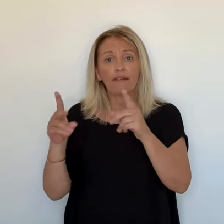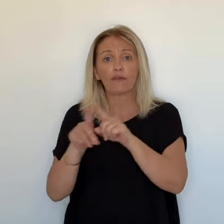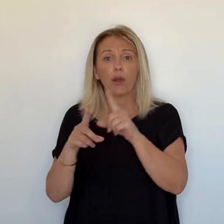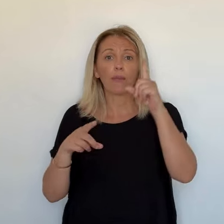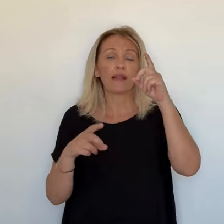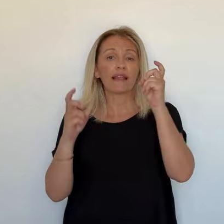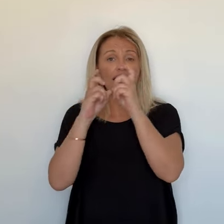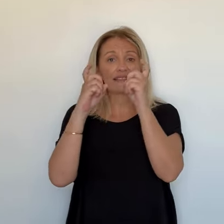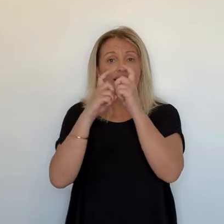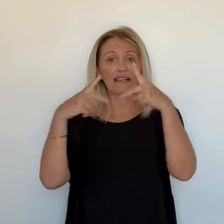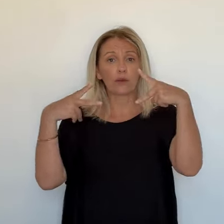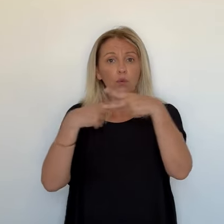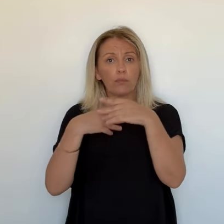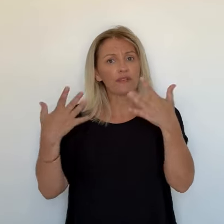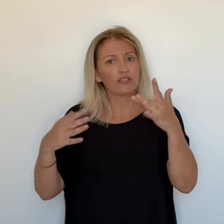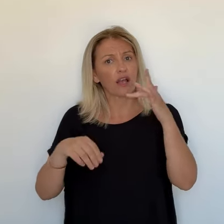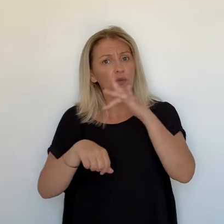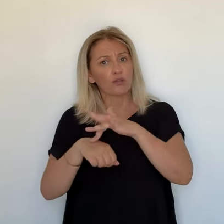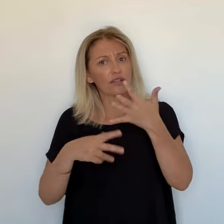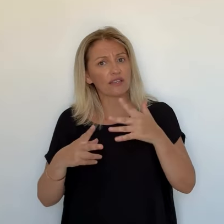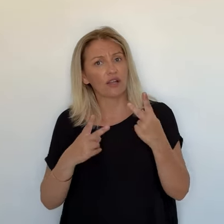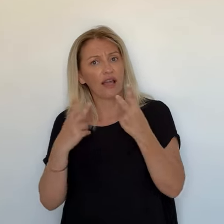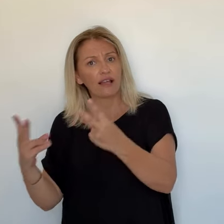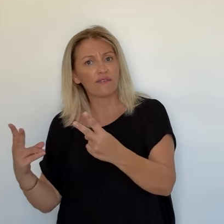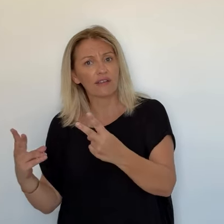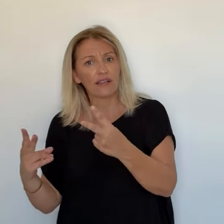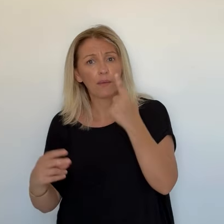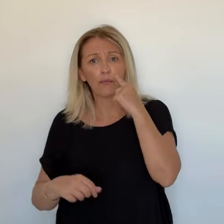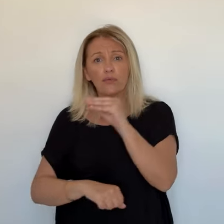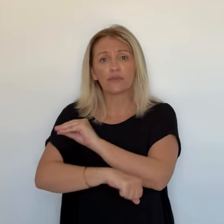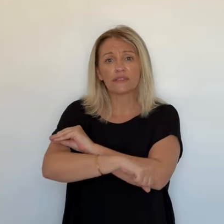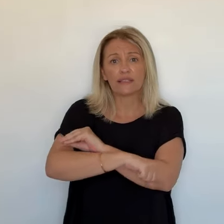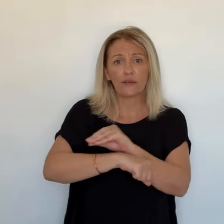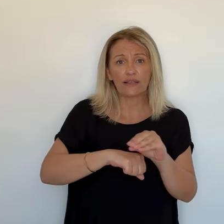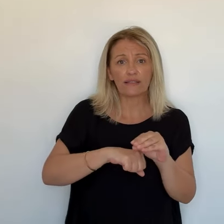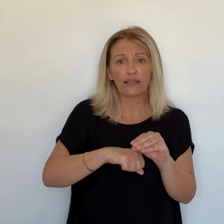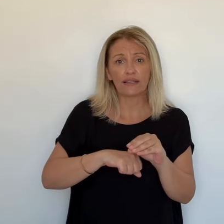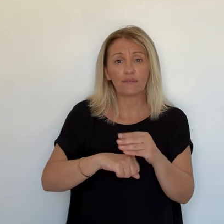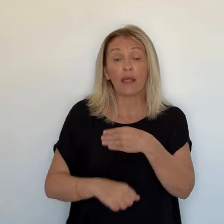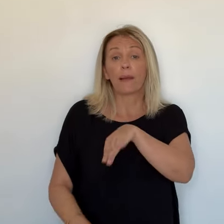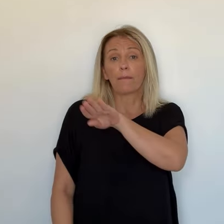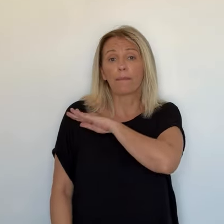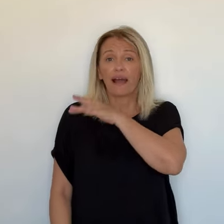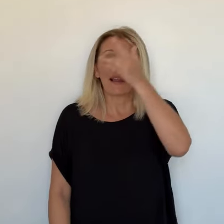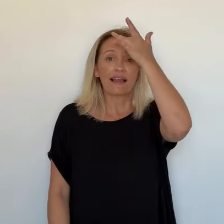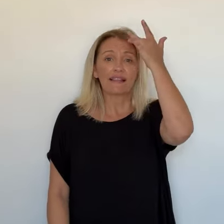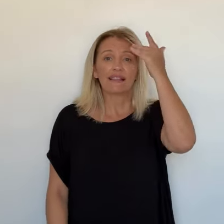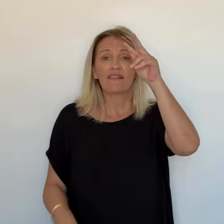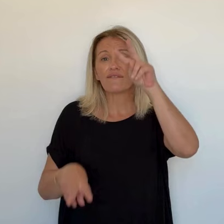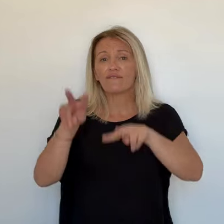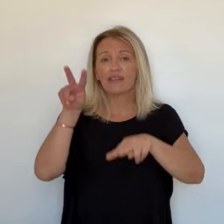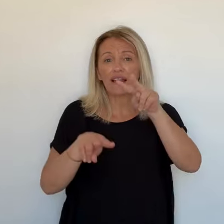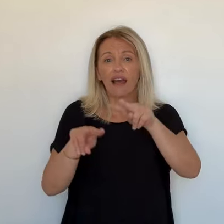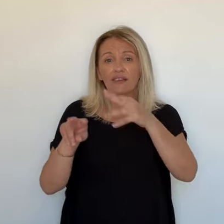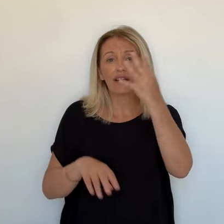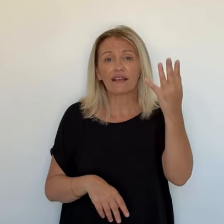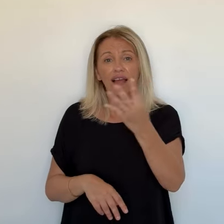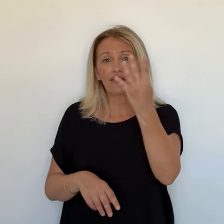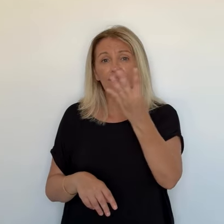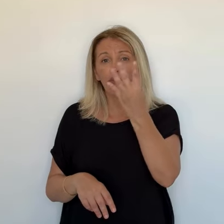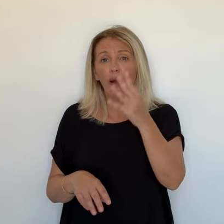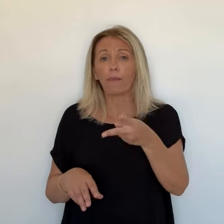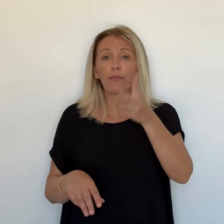je veux, c'est maintenir un certain niveau d'auteur d'eau dans le